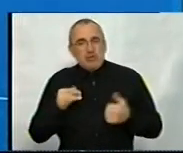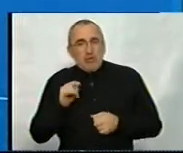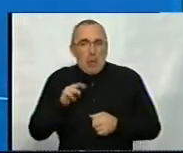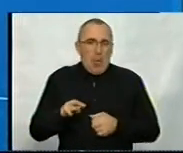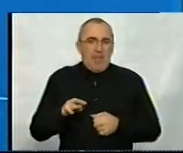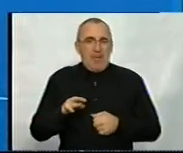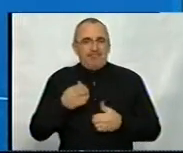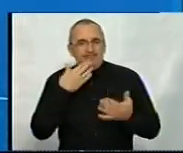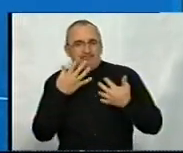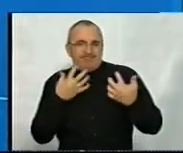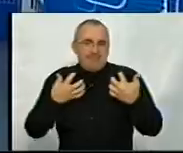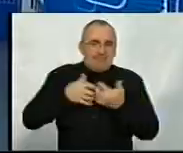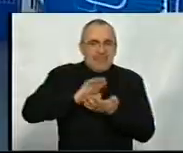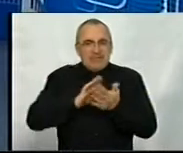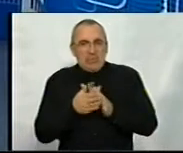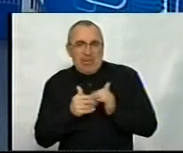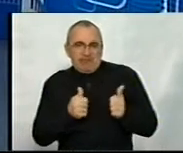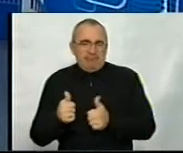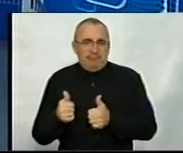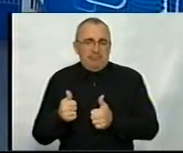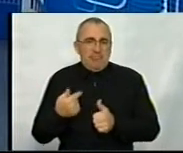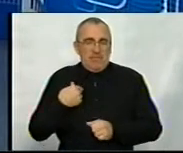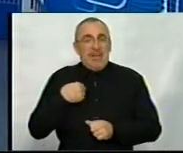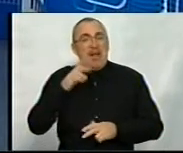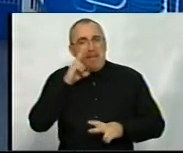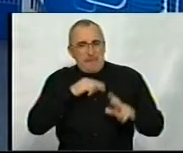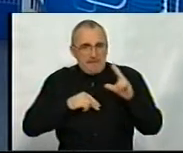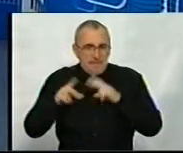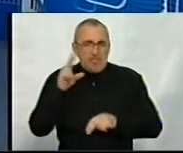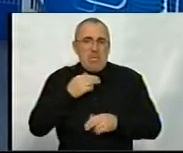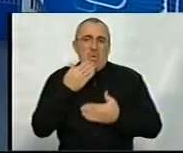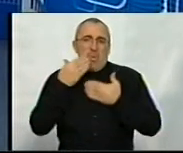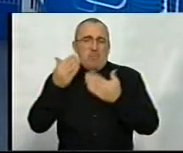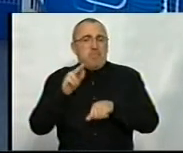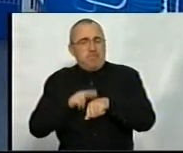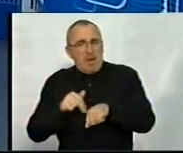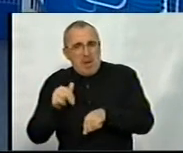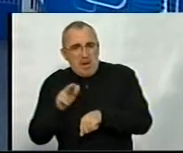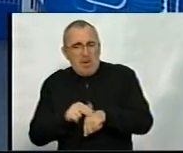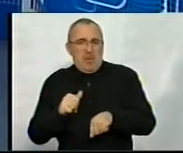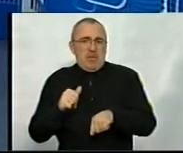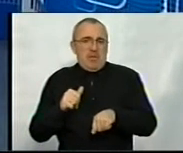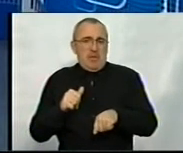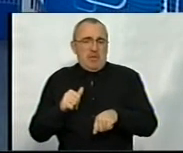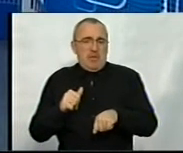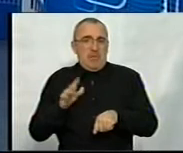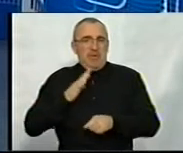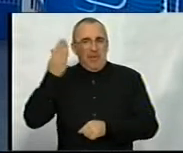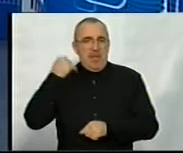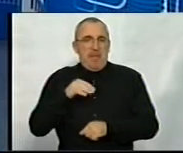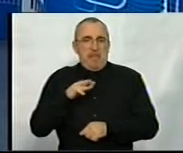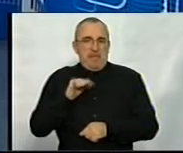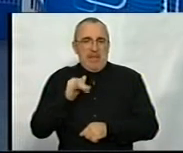налагодити ситуацию? Да, я пыталась, я обращалась в полицию, на тот момент еще милиция была,